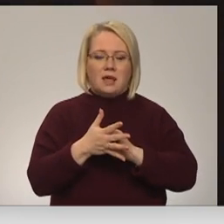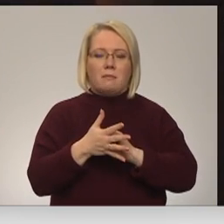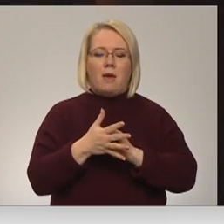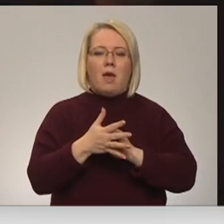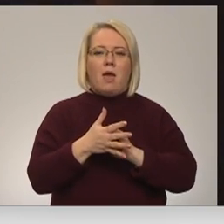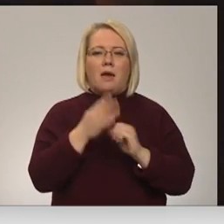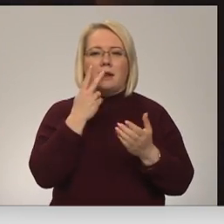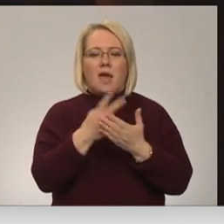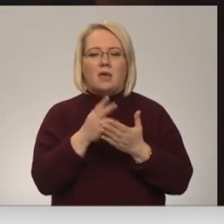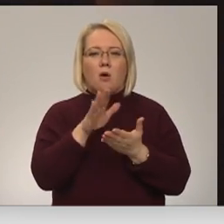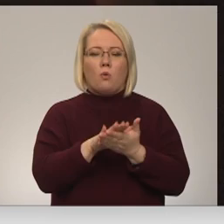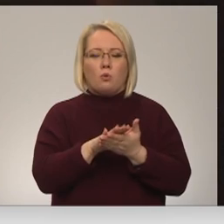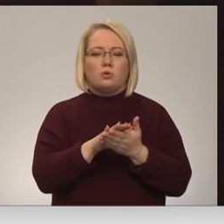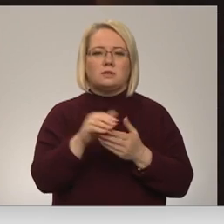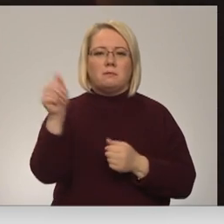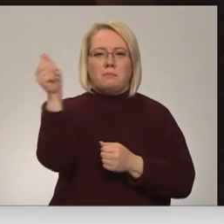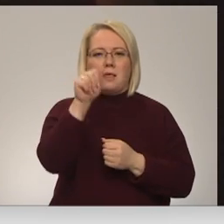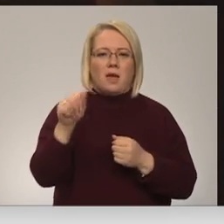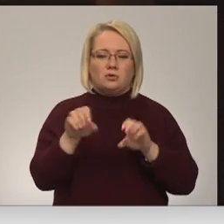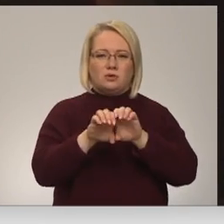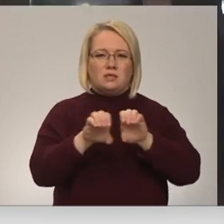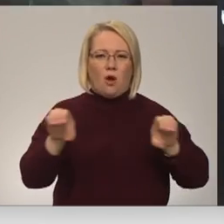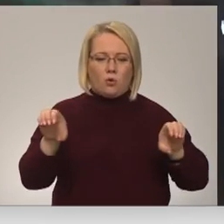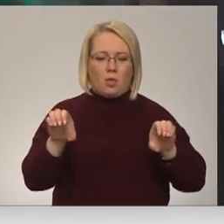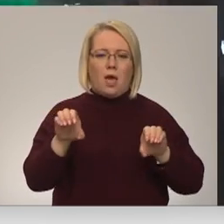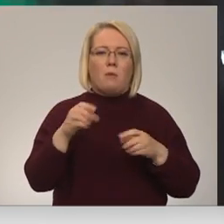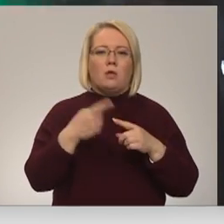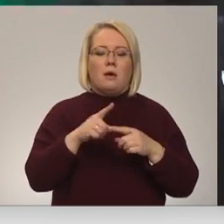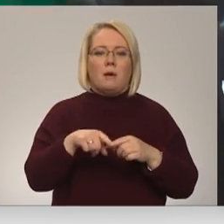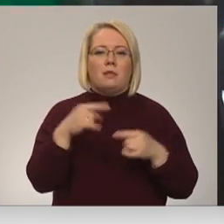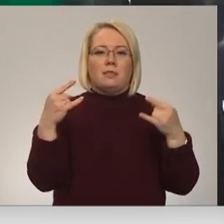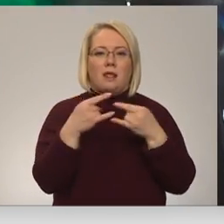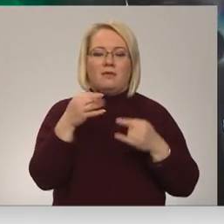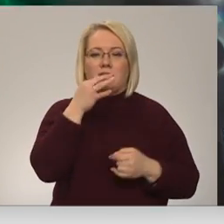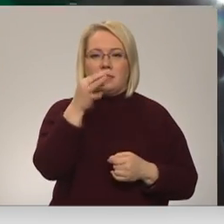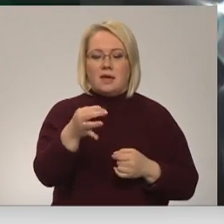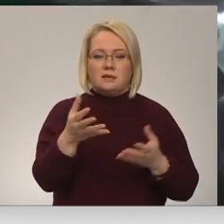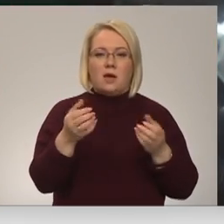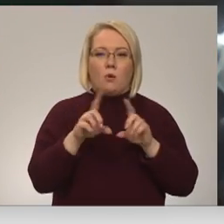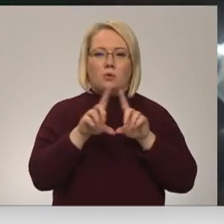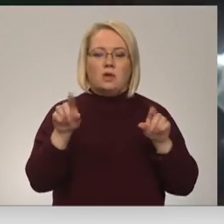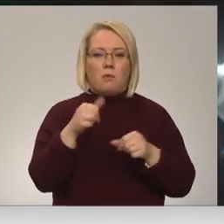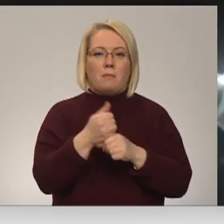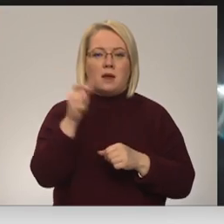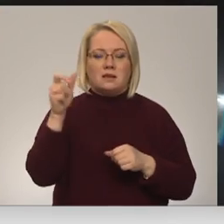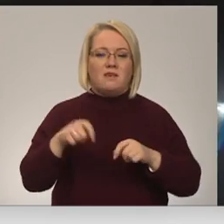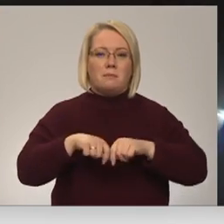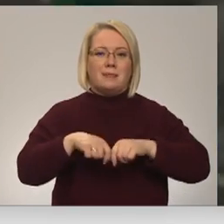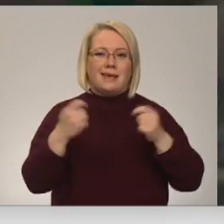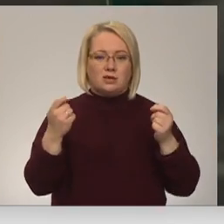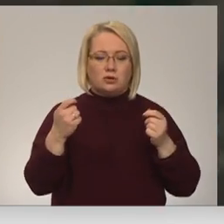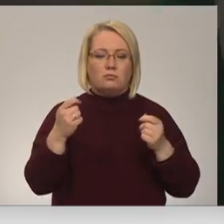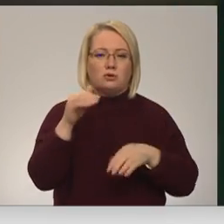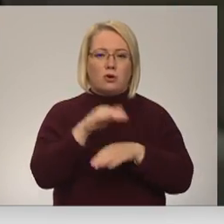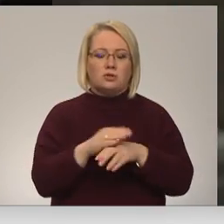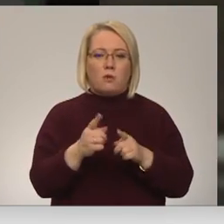caurulē kādā no pilsētas siltumtīklā esošiem posmiem. Kā RTV šodien uzsver uzņēmumu pārstāvi, plīsums konstatāts posmā,